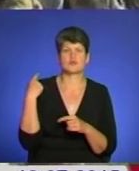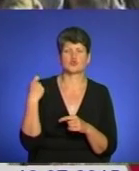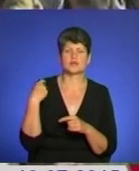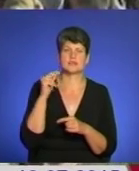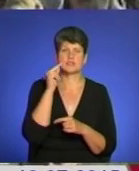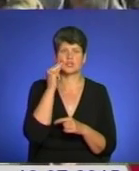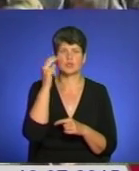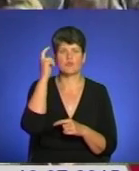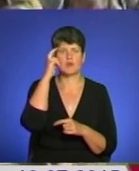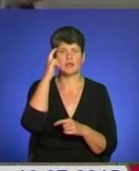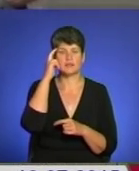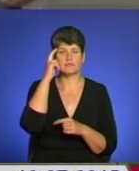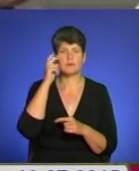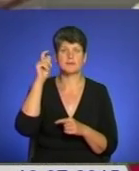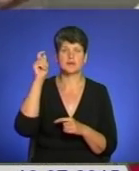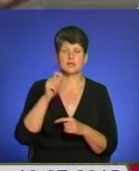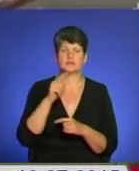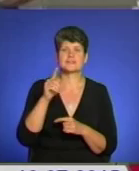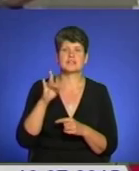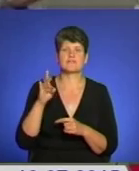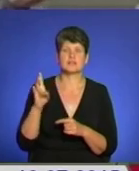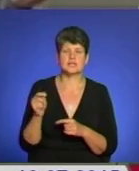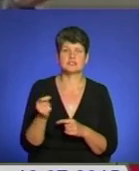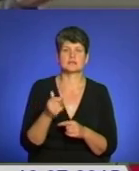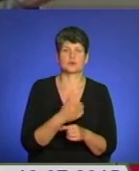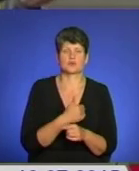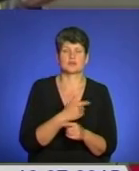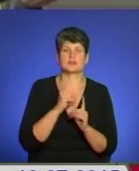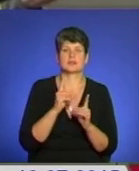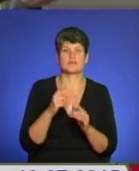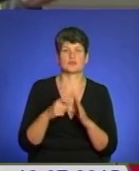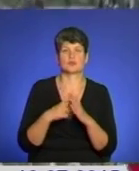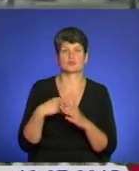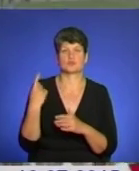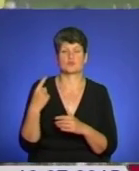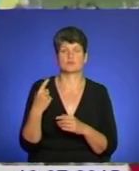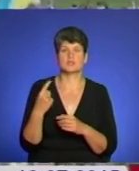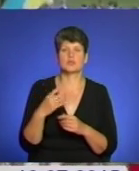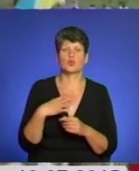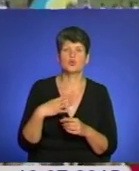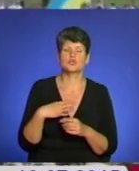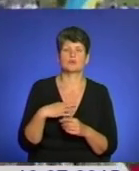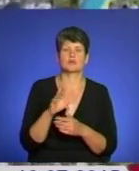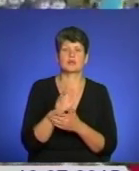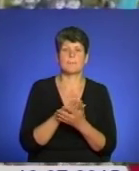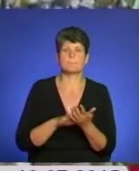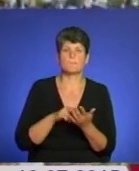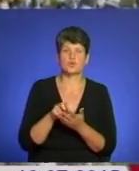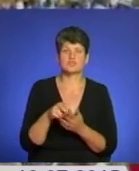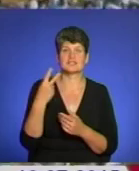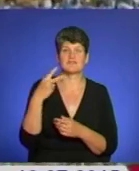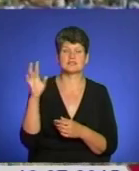Чернігова, Києва. Прибути до Зарваниці зголосилися навіть жителі Донецька. Очікують на прощій 20